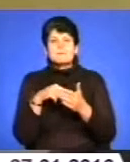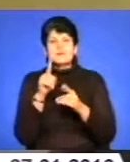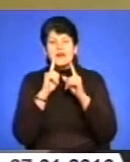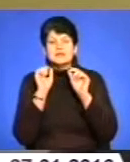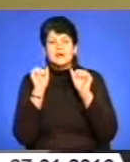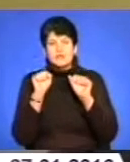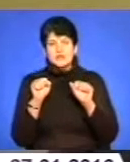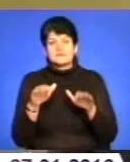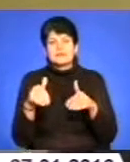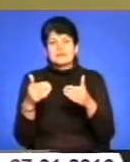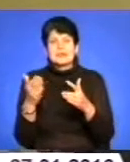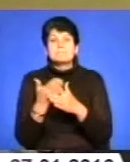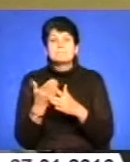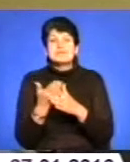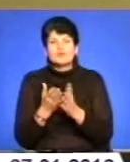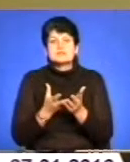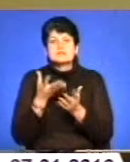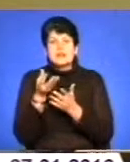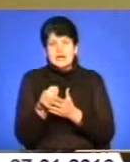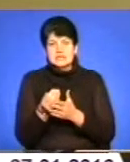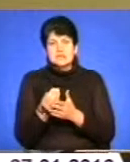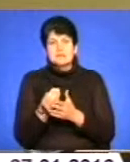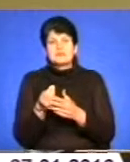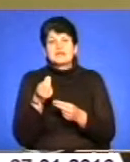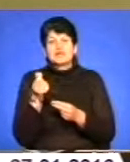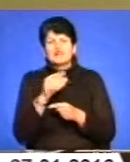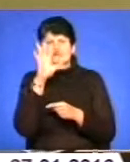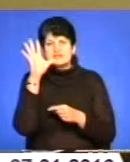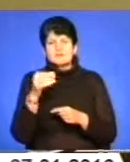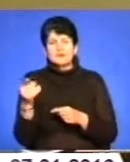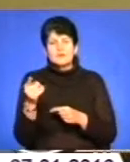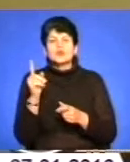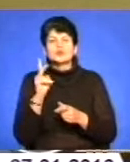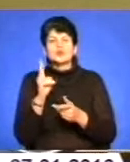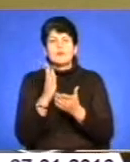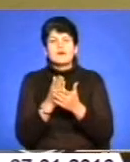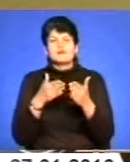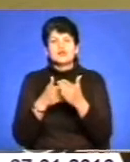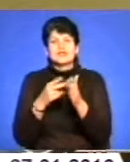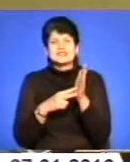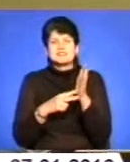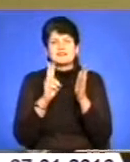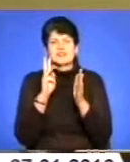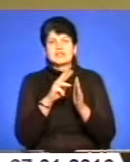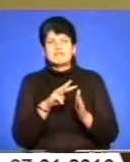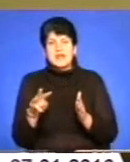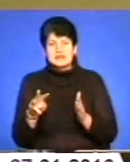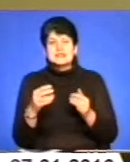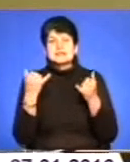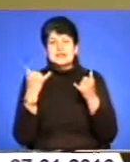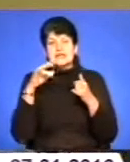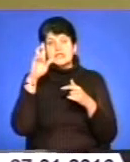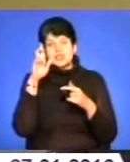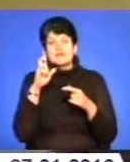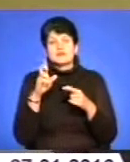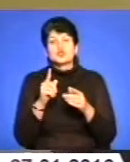можливість надавати пільгу, і ми надали пільгу по сплаті даного платежу всім тернополянам, які мали квартири в розмірі до 70 квадратних метрів. Зараз держава зобов